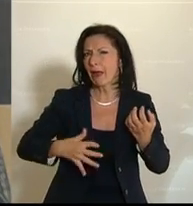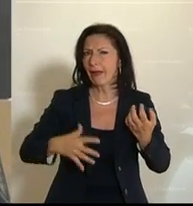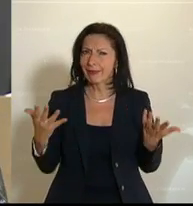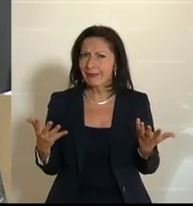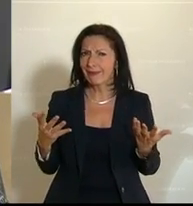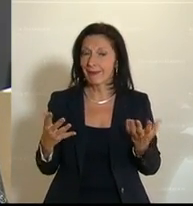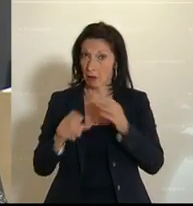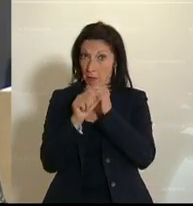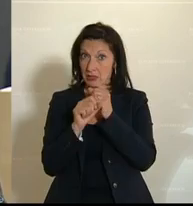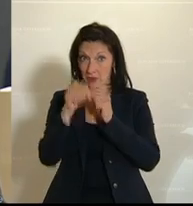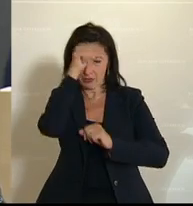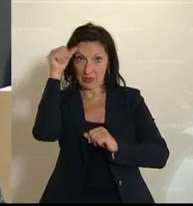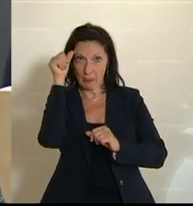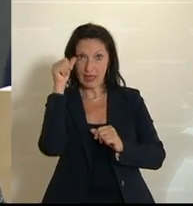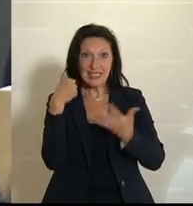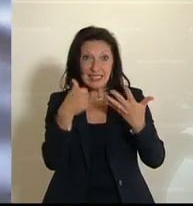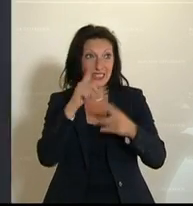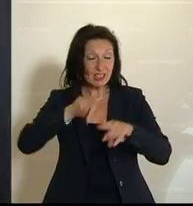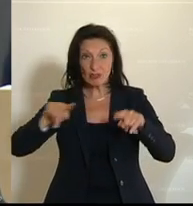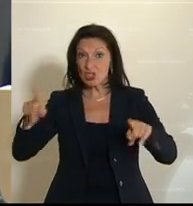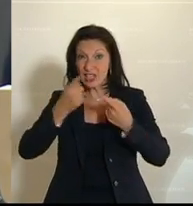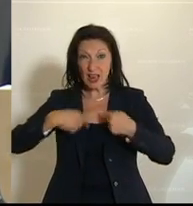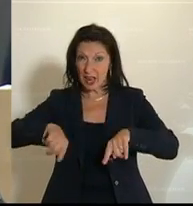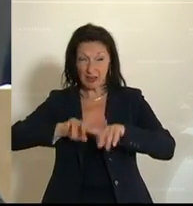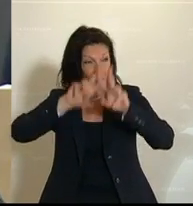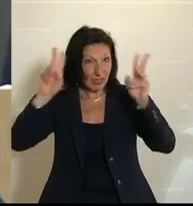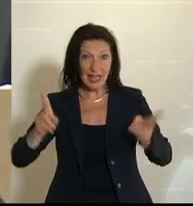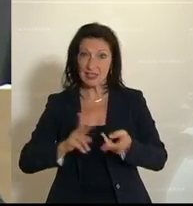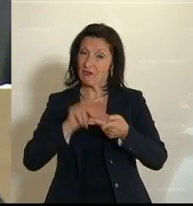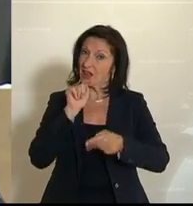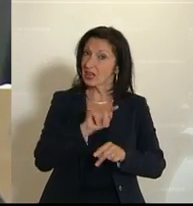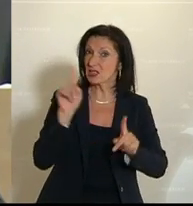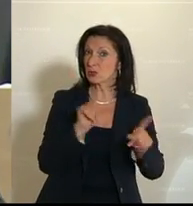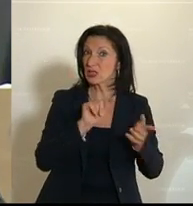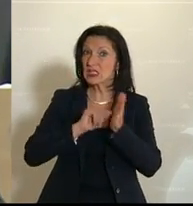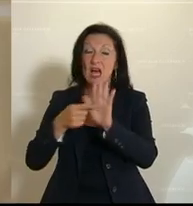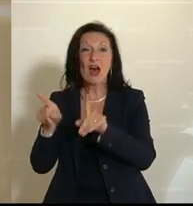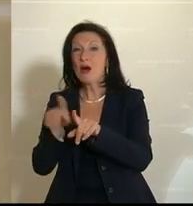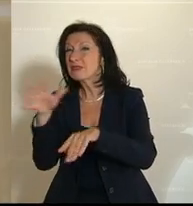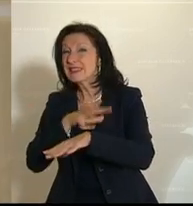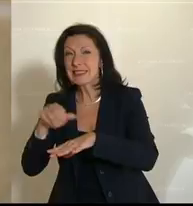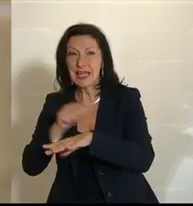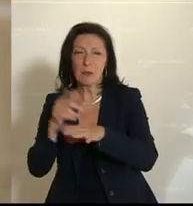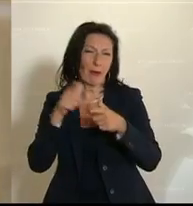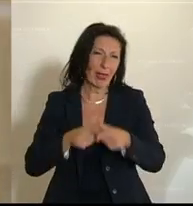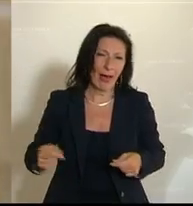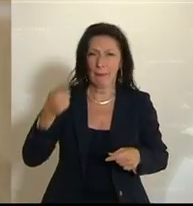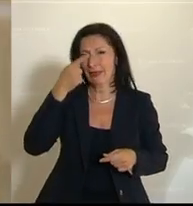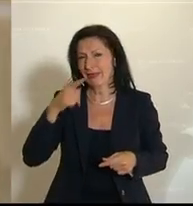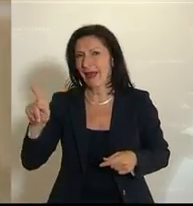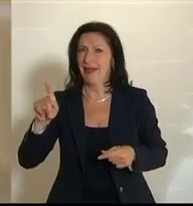wird, das Blasorchester, wird in über 60 Ländern der Welt aufgeführt. Auch in Singapur, in Japan, in Thailand.